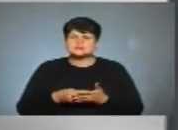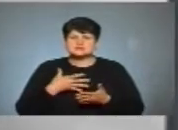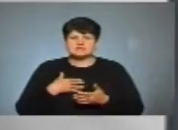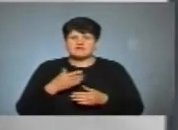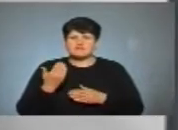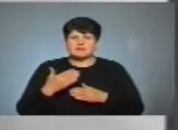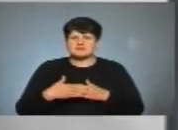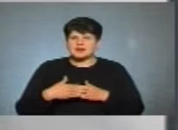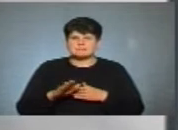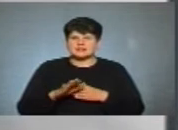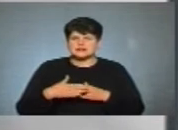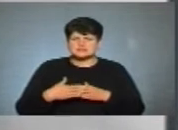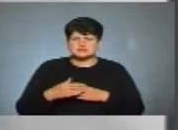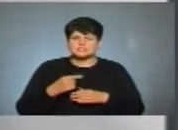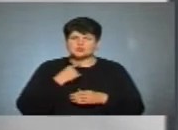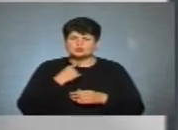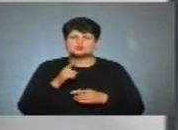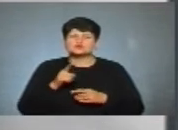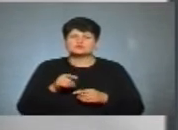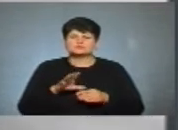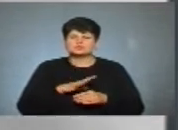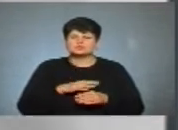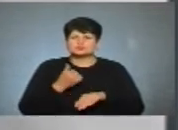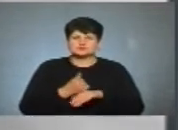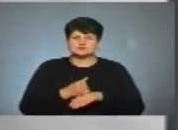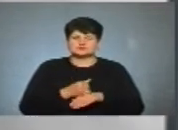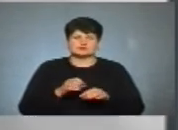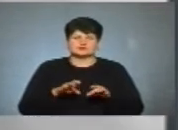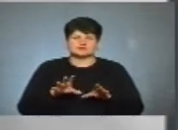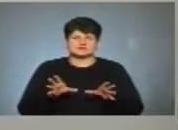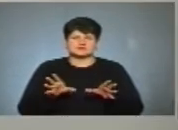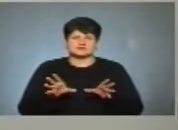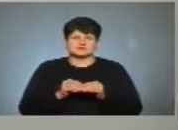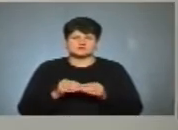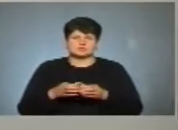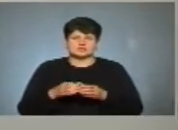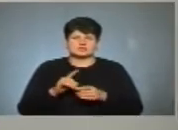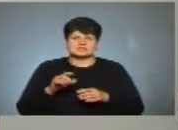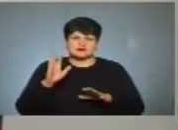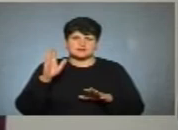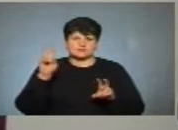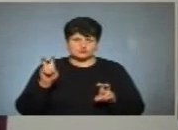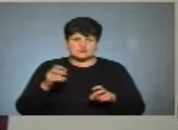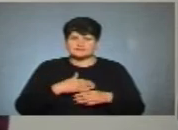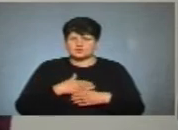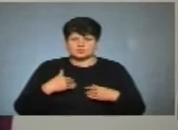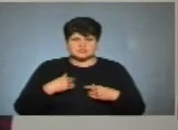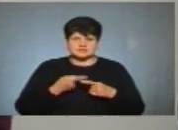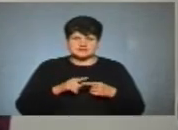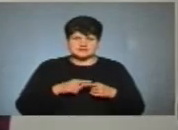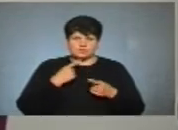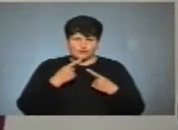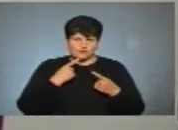не близькі з «Голосом»? Що було визначальним, чи ви вирішили йти з командою за майбутнє? Я би не дуже хотіла публічно про це говорити, але,